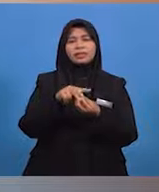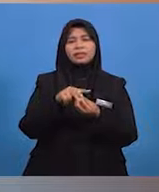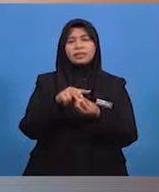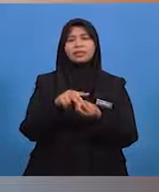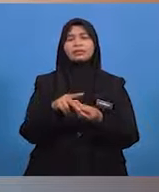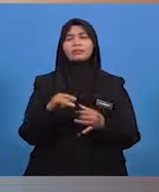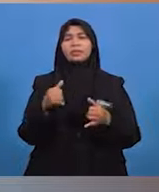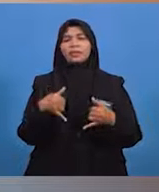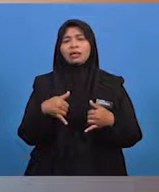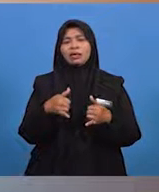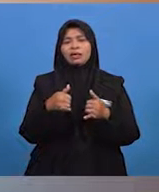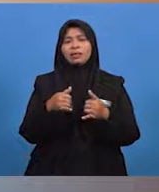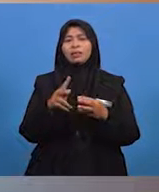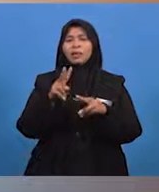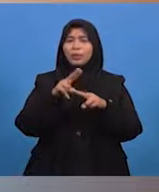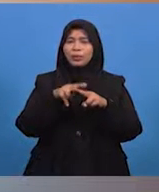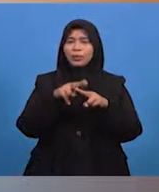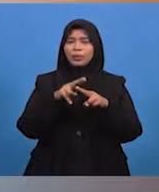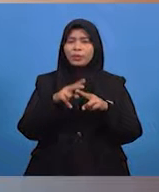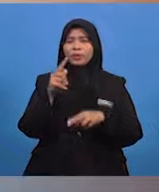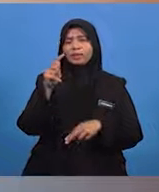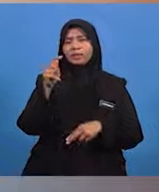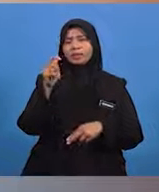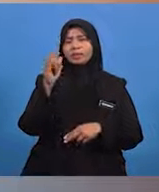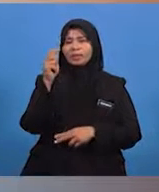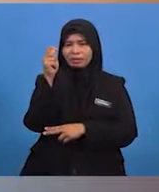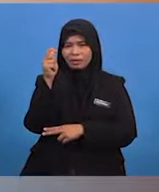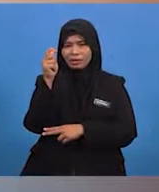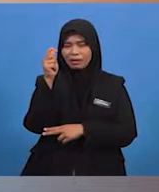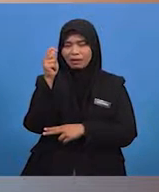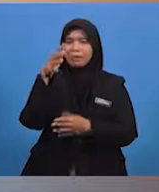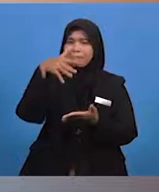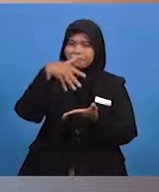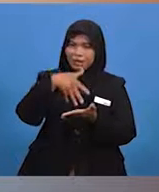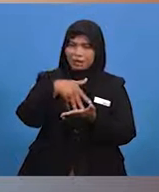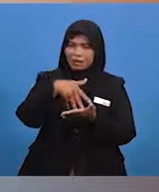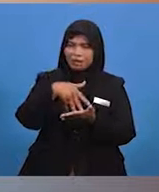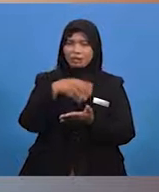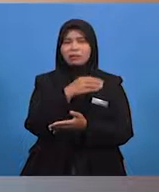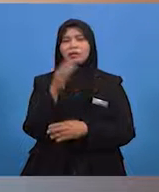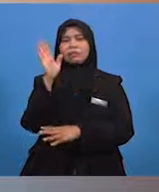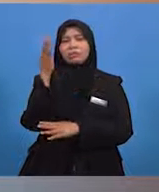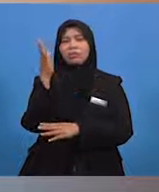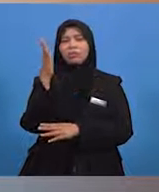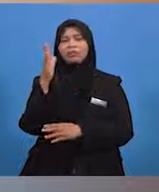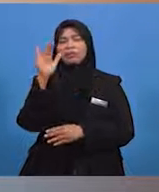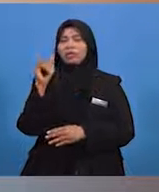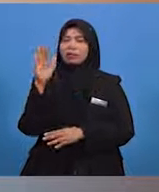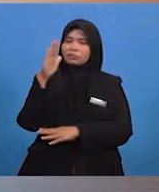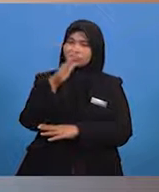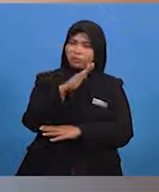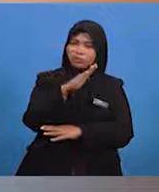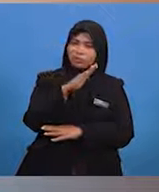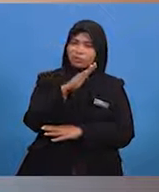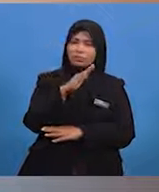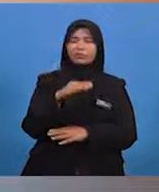melalui kedudukan tiang elektrik, pagar dan pokok yang condong. Pernah tak anda melihat